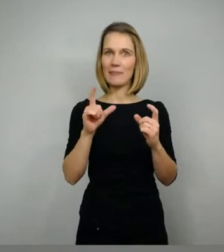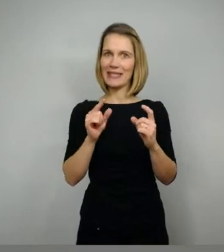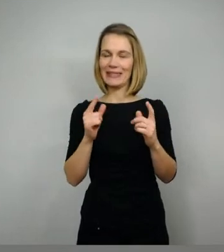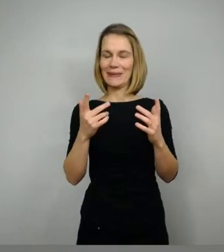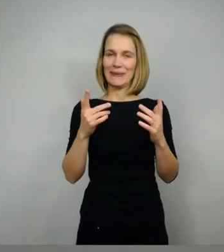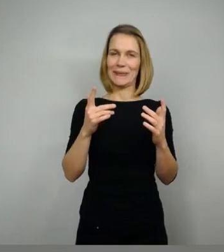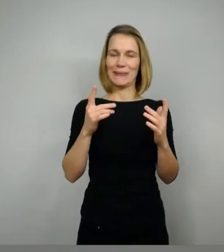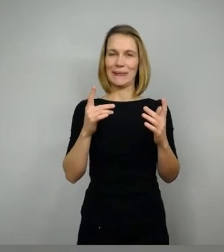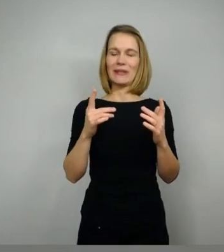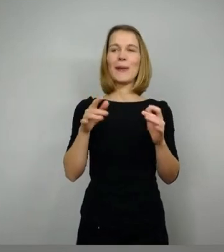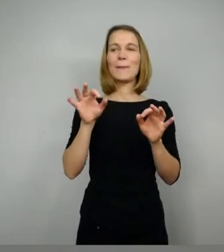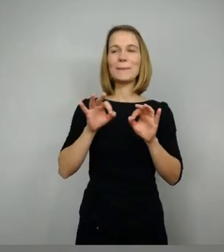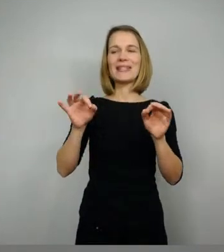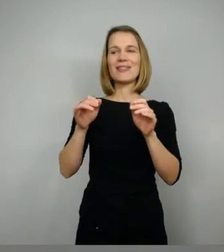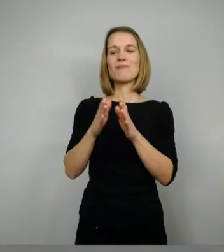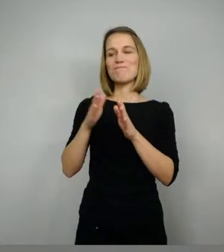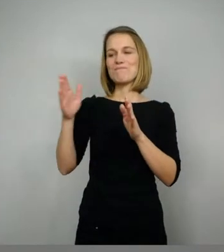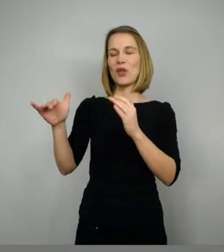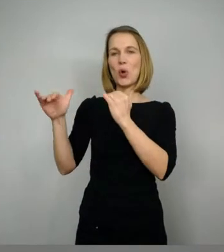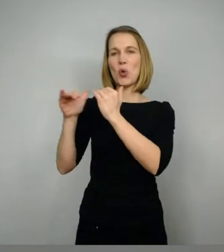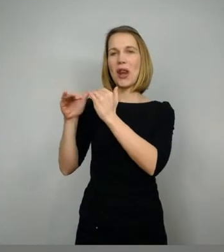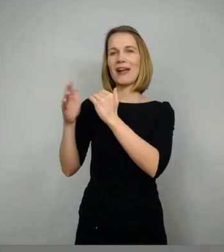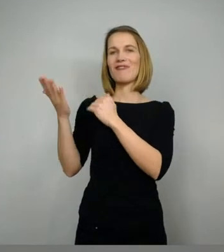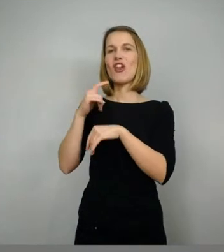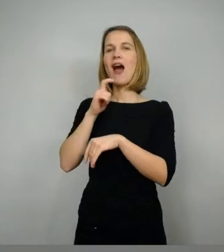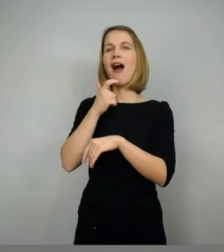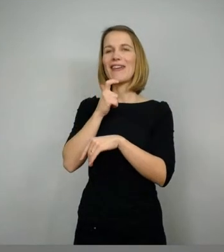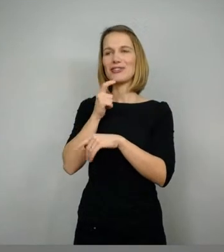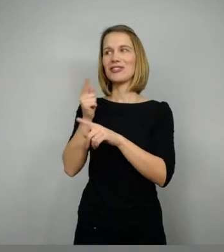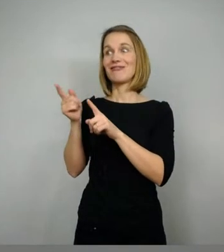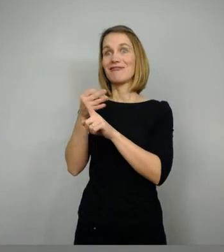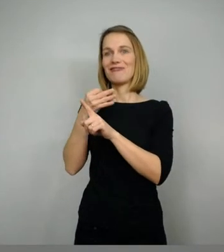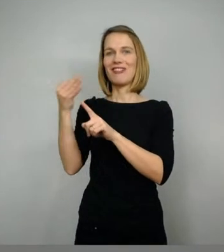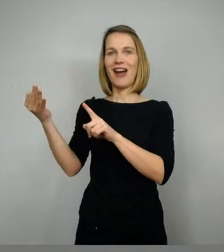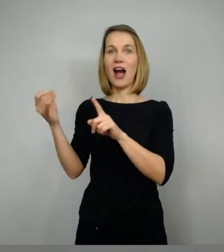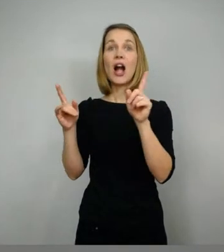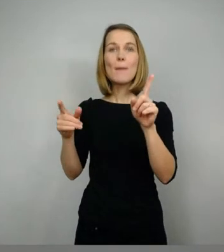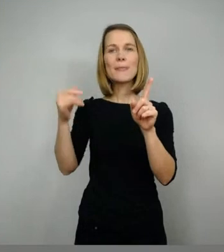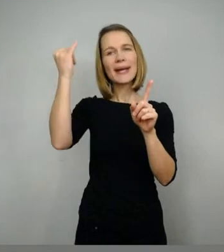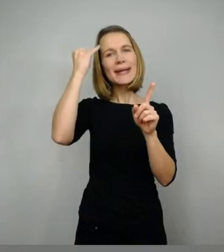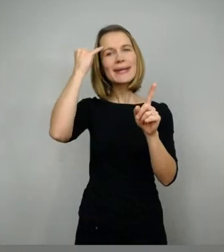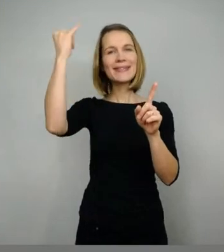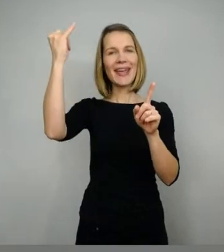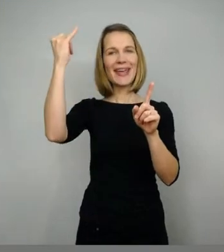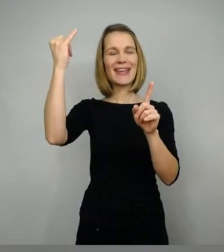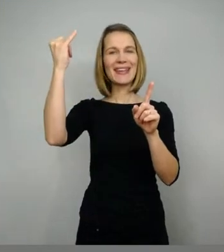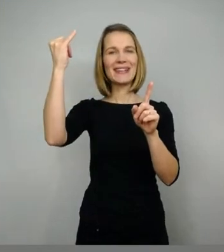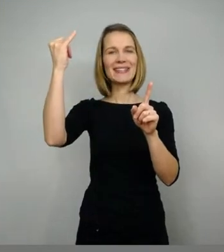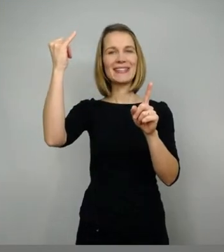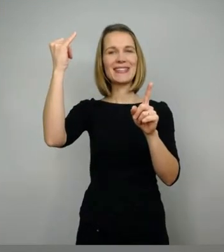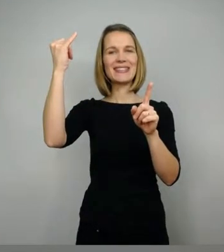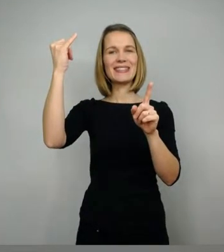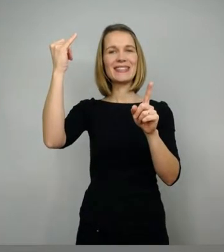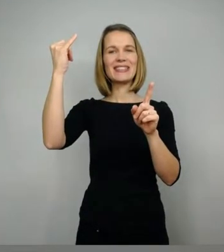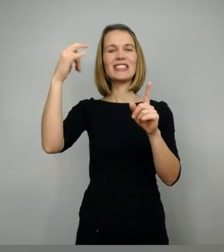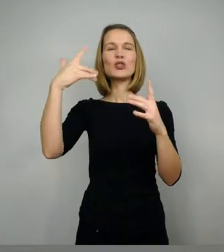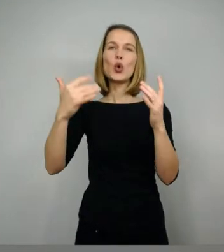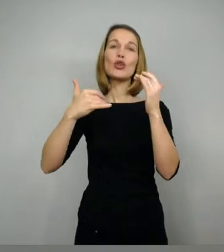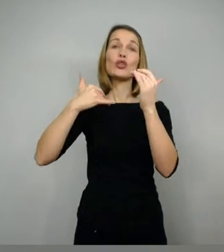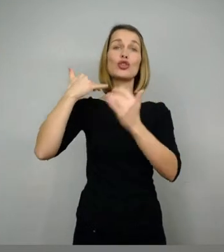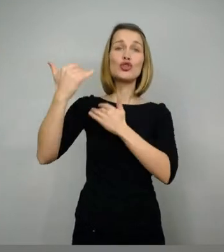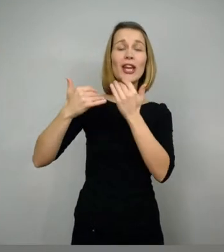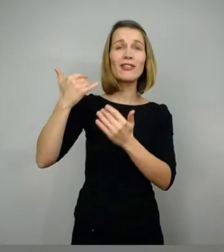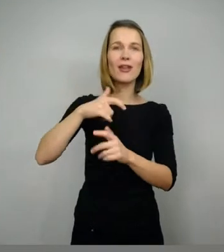Anglistik nachfragen. Aber die Idee, dass es solche Geschichten gab oder Menschen, die sich so